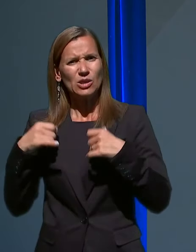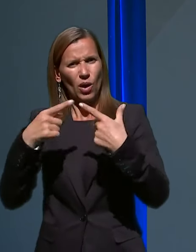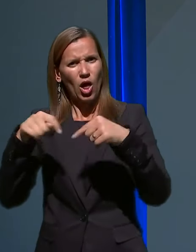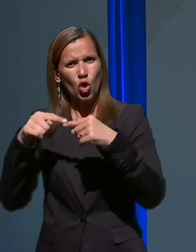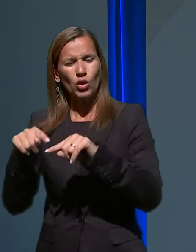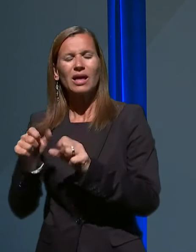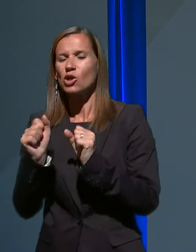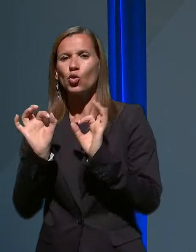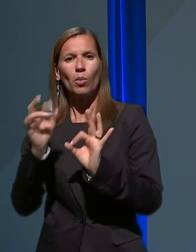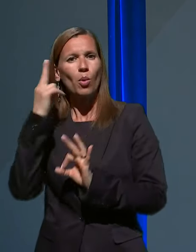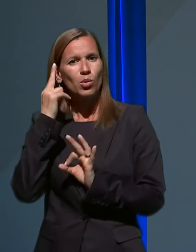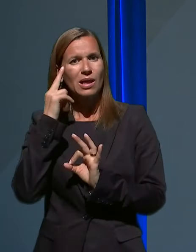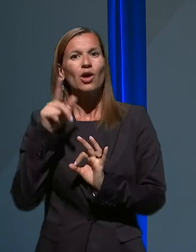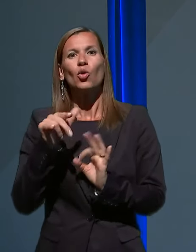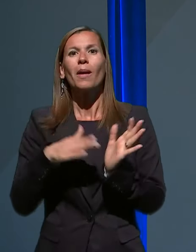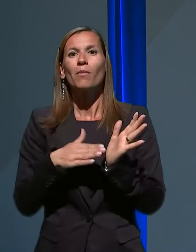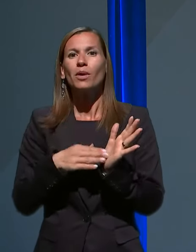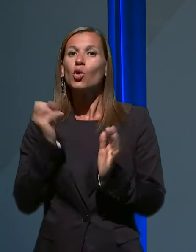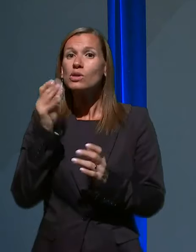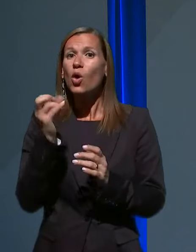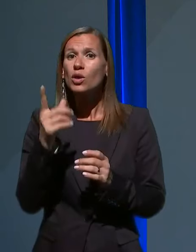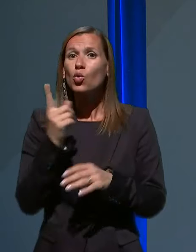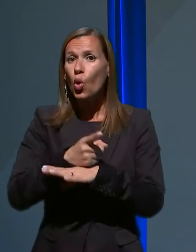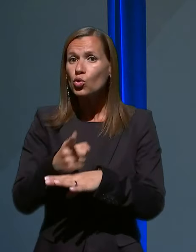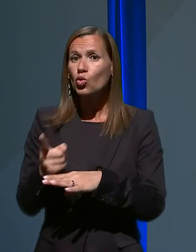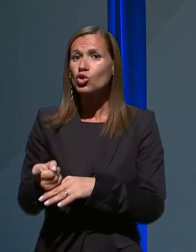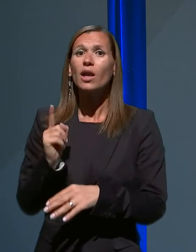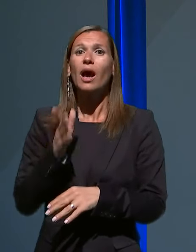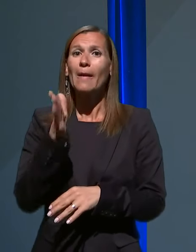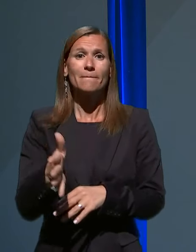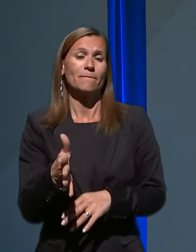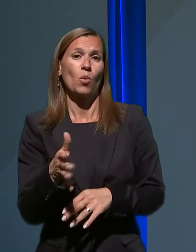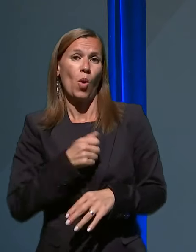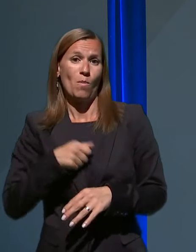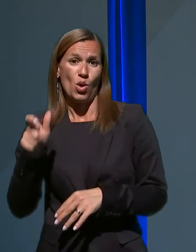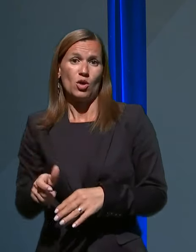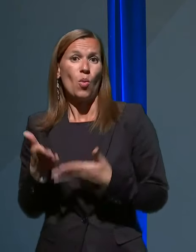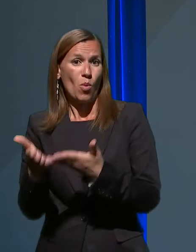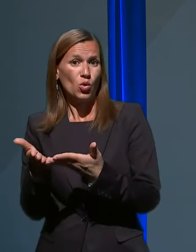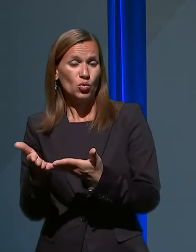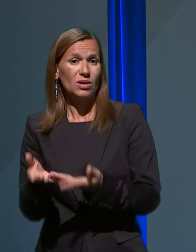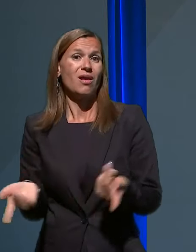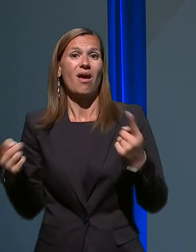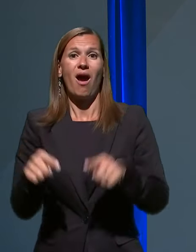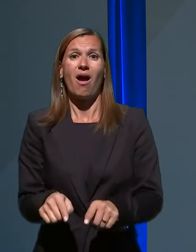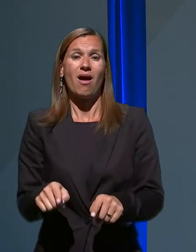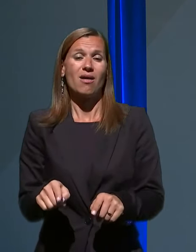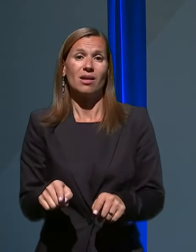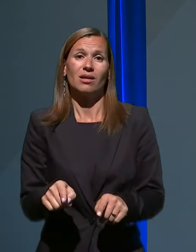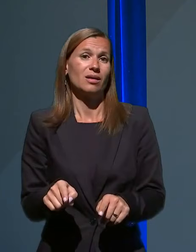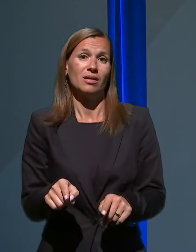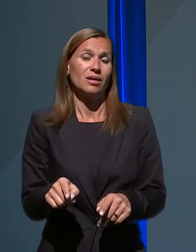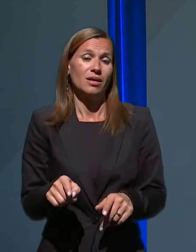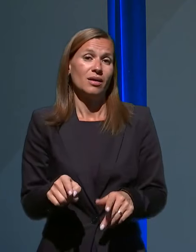dobro poznajo. To je pa v bistvu vsakodnevno odločanje, kaj bomo pravzaprav bovniku ponudili, če bomo kakšno stvar